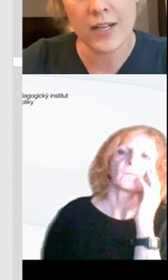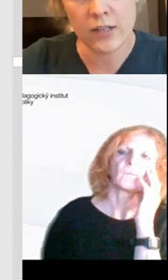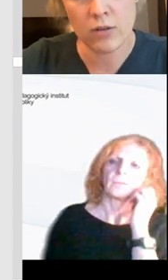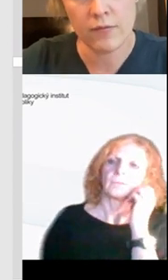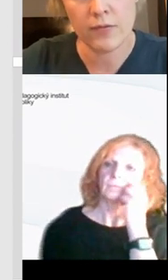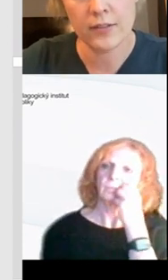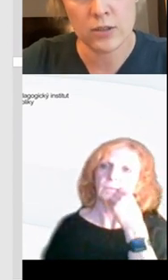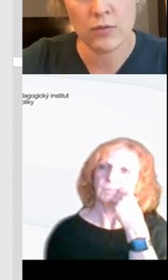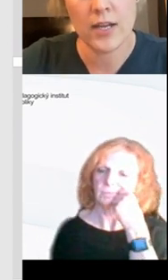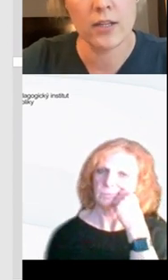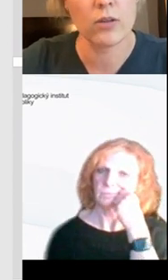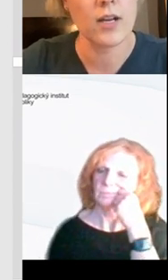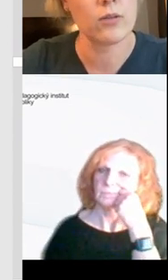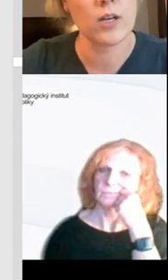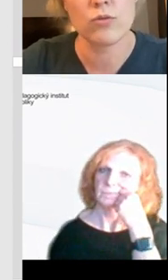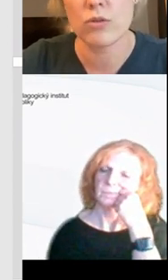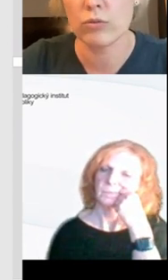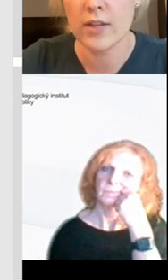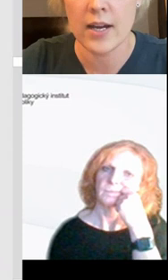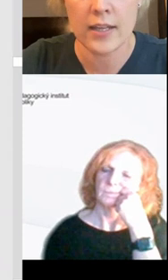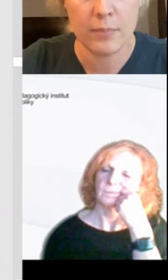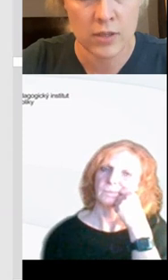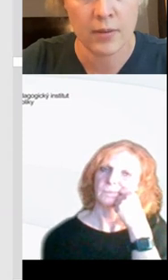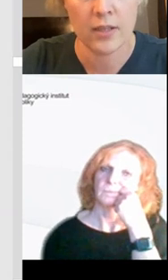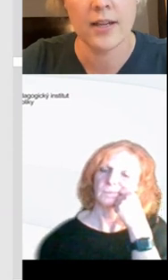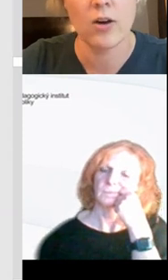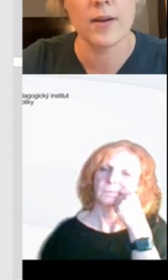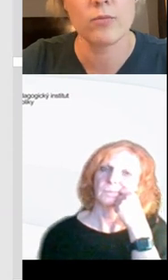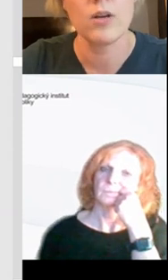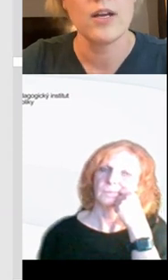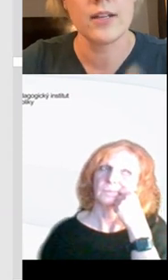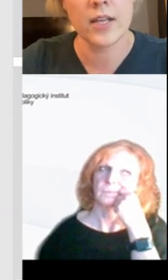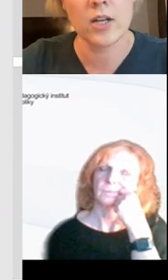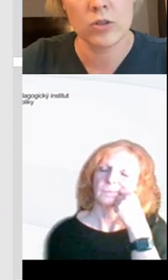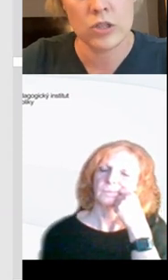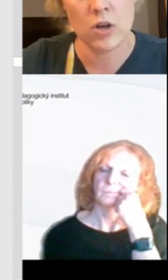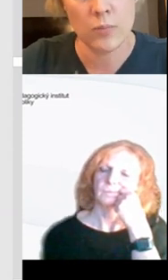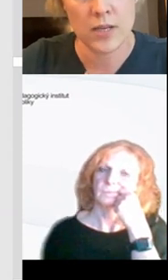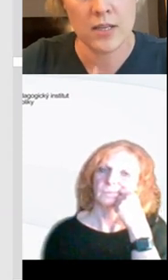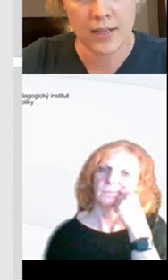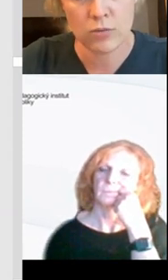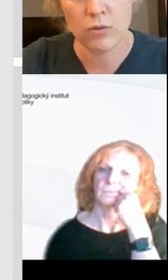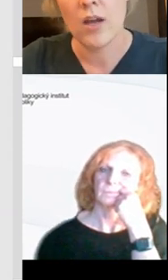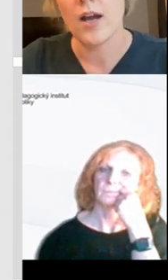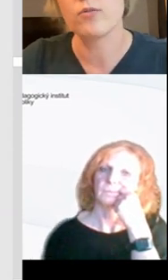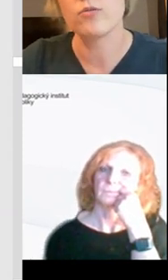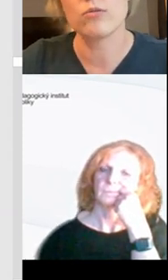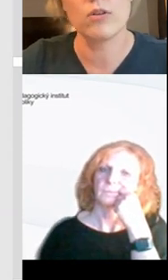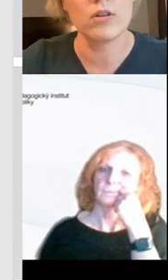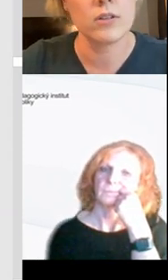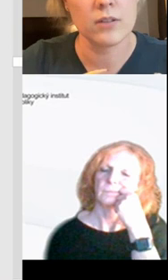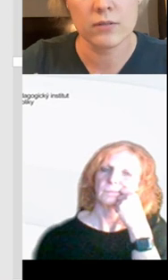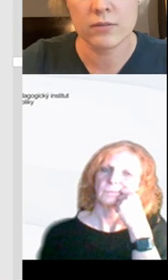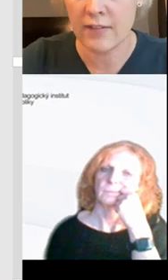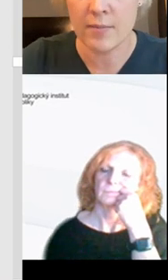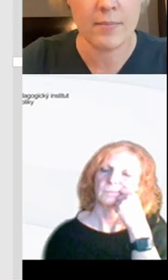můžete využít jakýkoliv textový editor, ať už jsou to nějaký poznámky, kde opravdu jde jenom čistě o psání textu, ať už